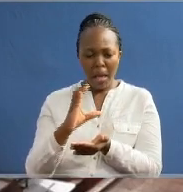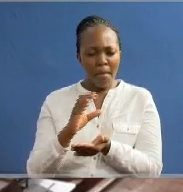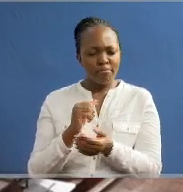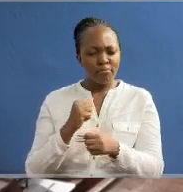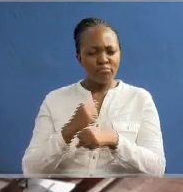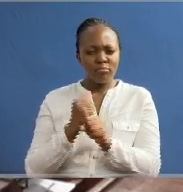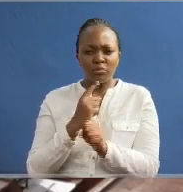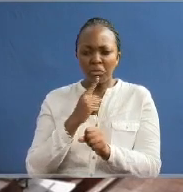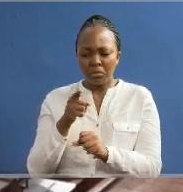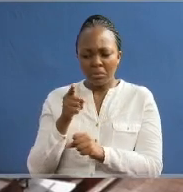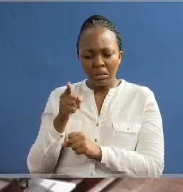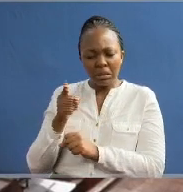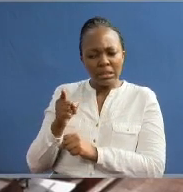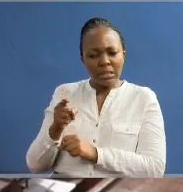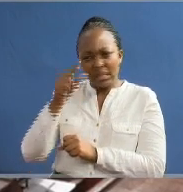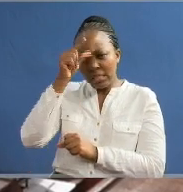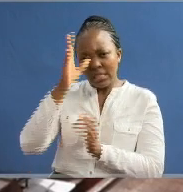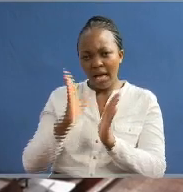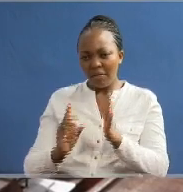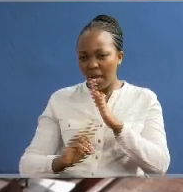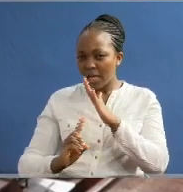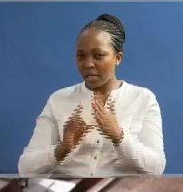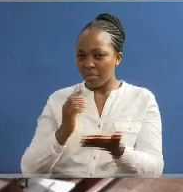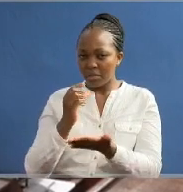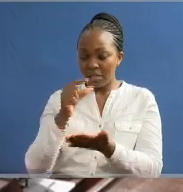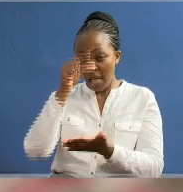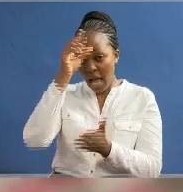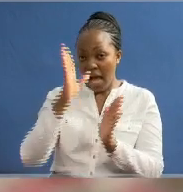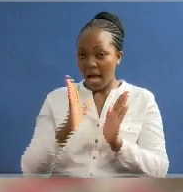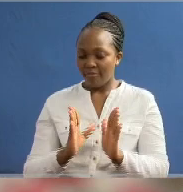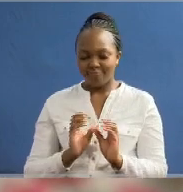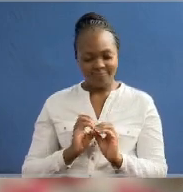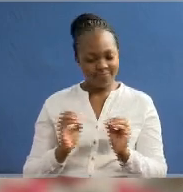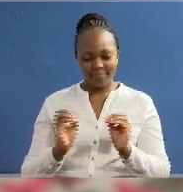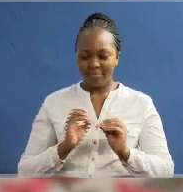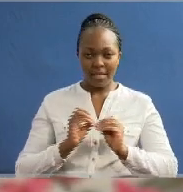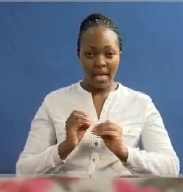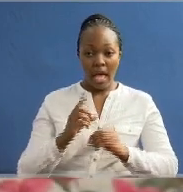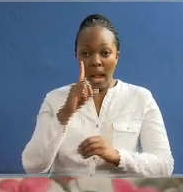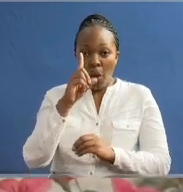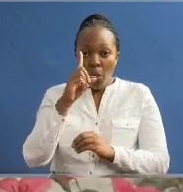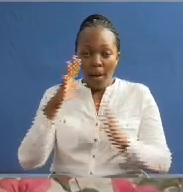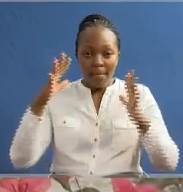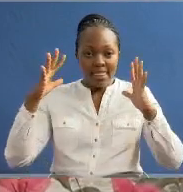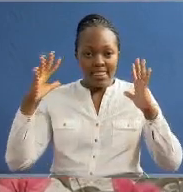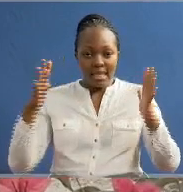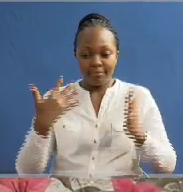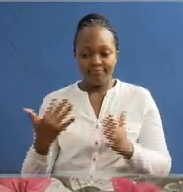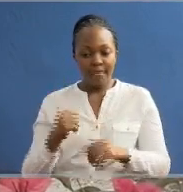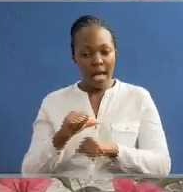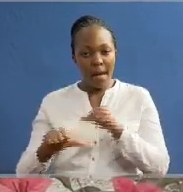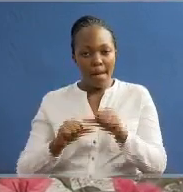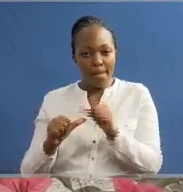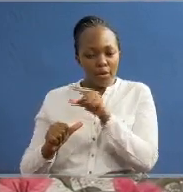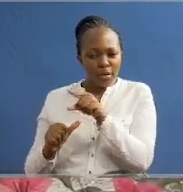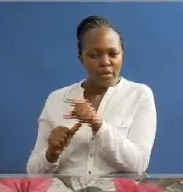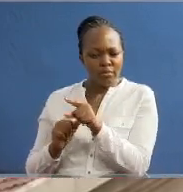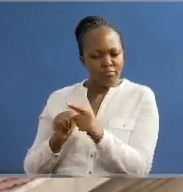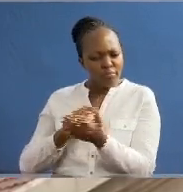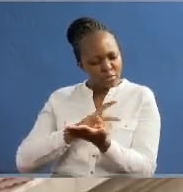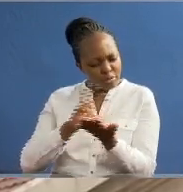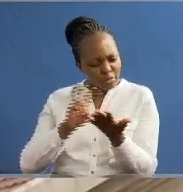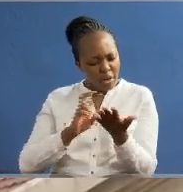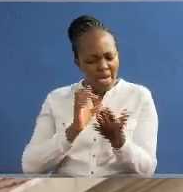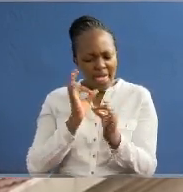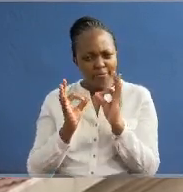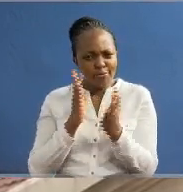utewuzo nafasi ya naibu gavana Sula kuhuli kisalia kwa bunge kweza kumpiga msasa ila sasa uamuzi wa mahakma kusitisha kupigwa msasa